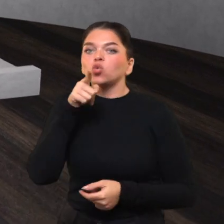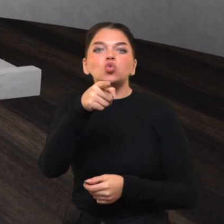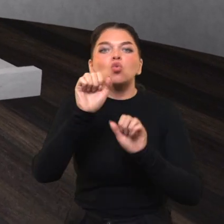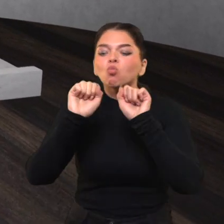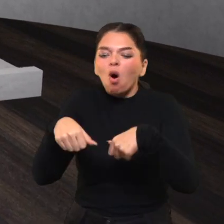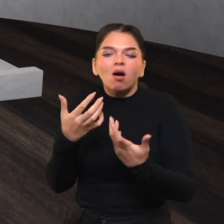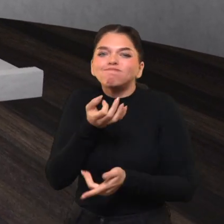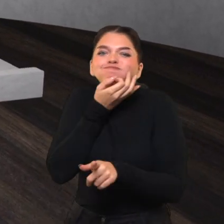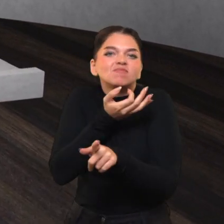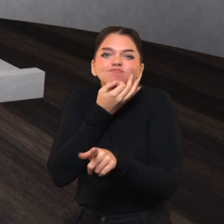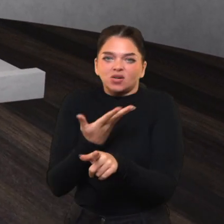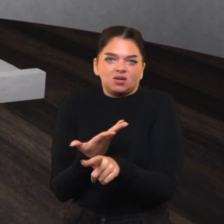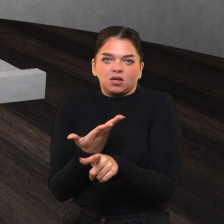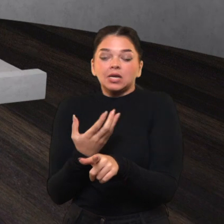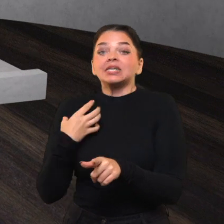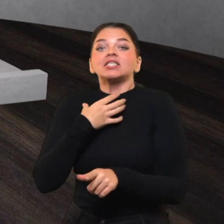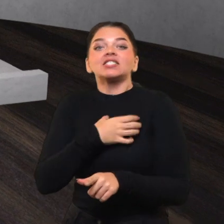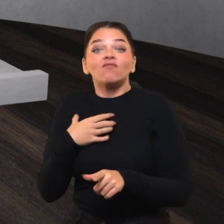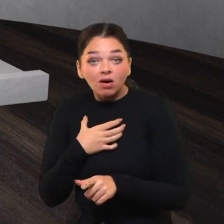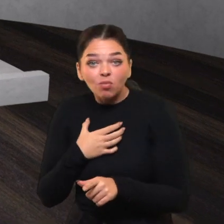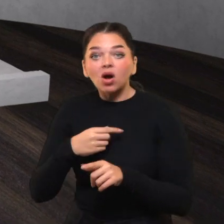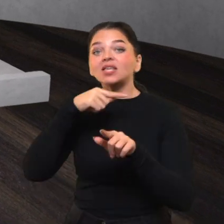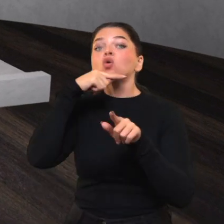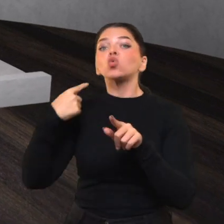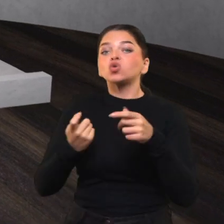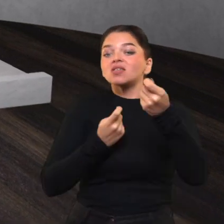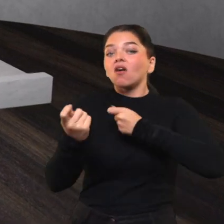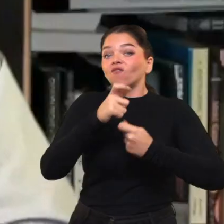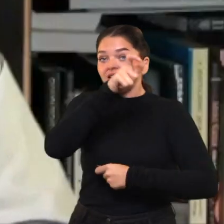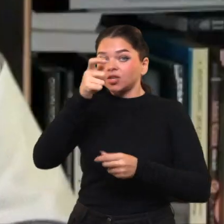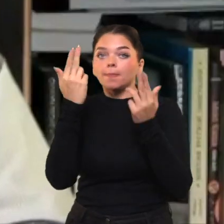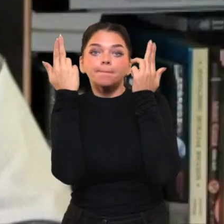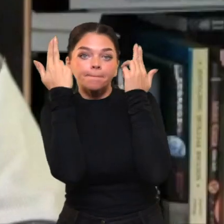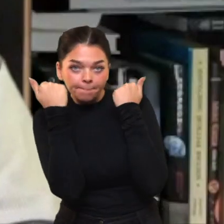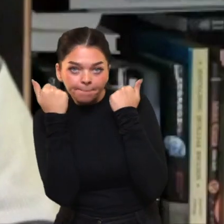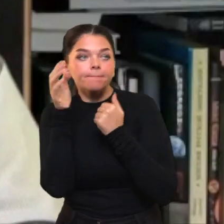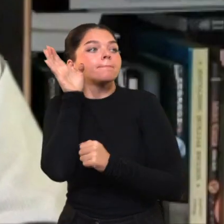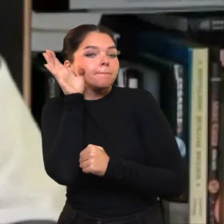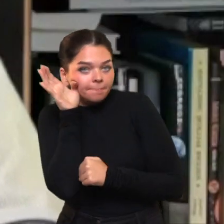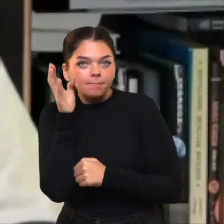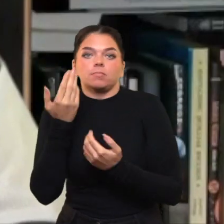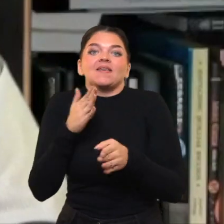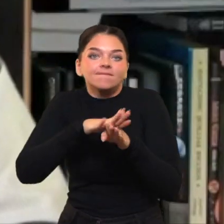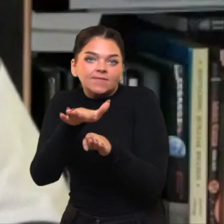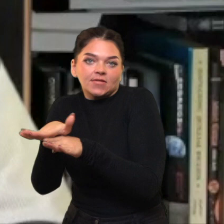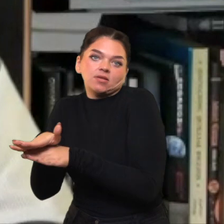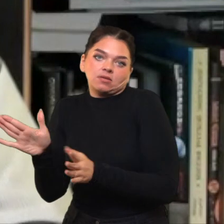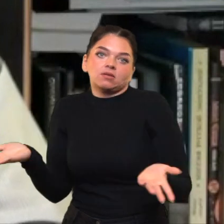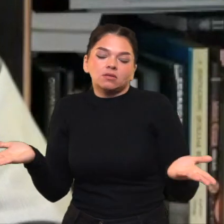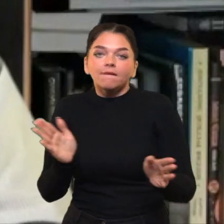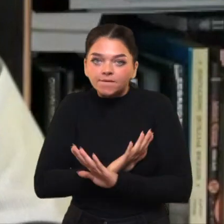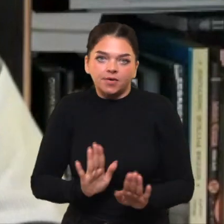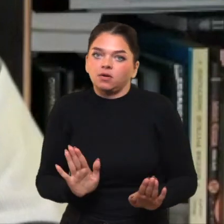Tu gali būti bet koks, bet būti toks, kokio tikėsi iš tebės Rusijos valdžia, Kremlius ir taip toliau.